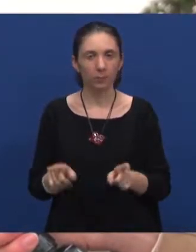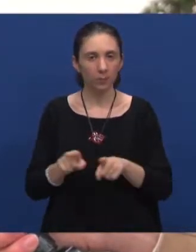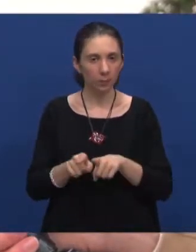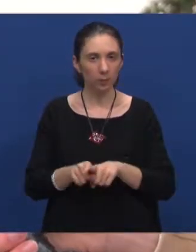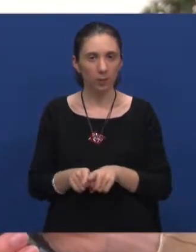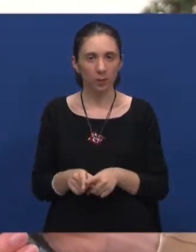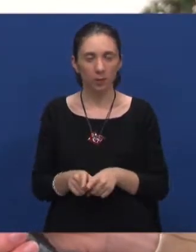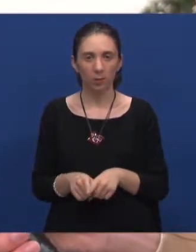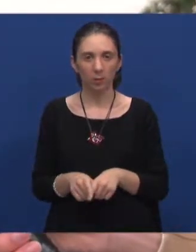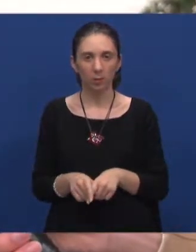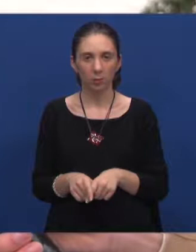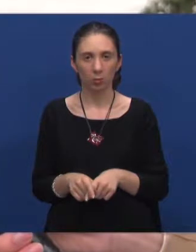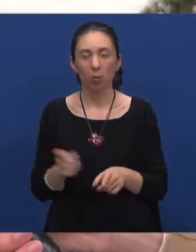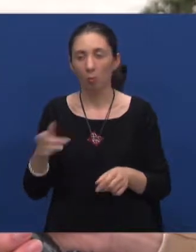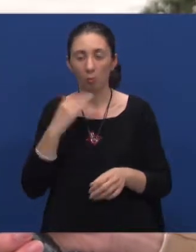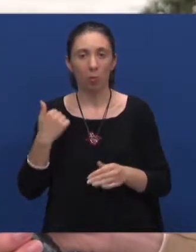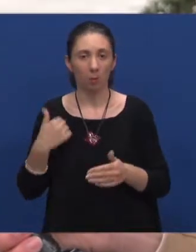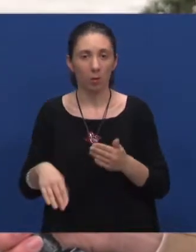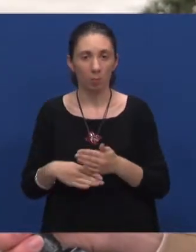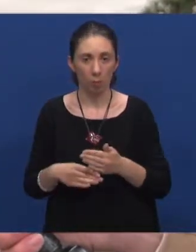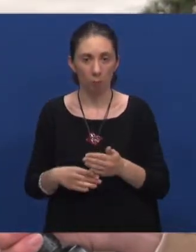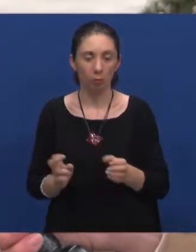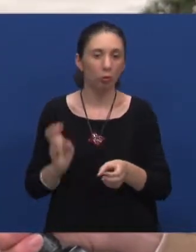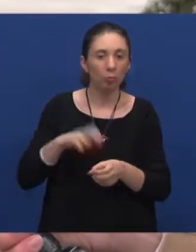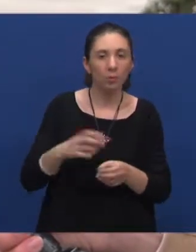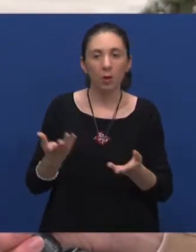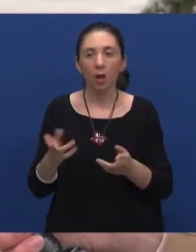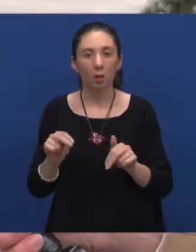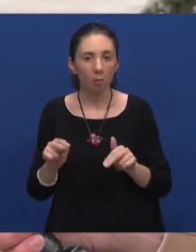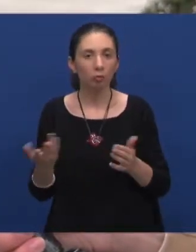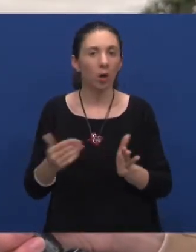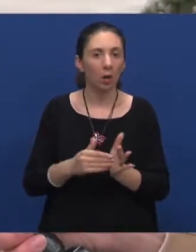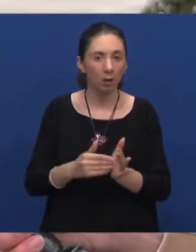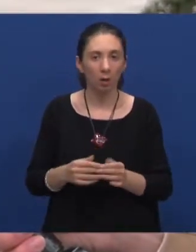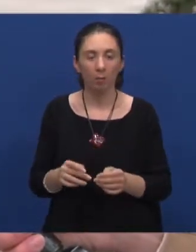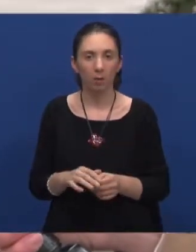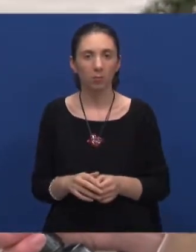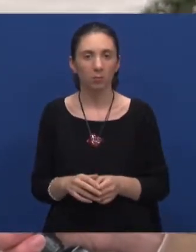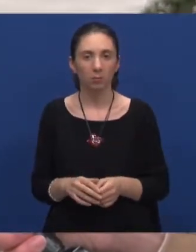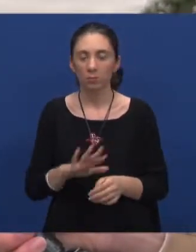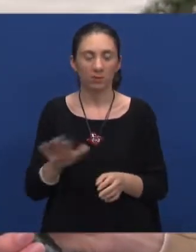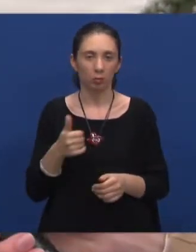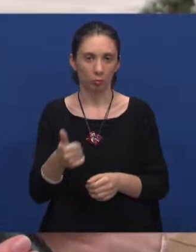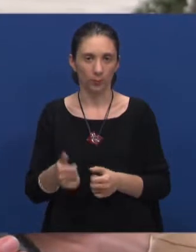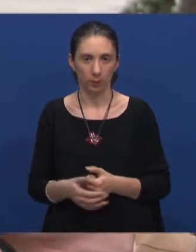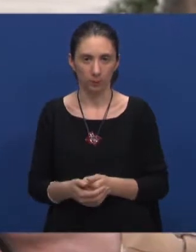često mi pomaže, priskače kad može i treba i tako, uglavnom super.